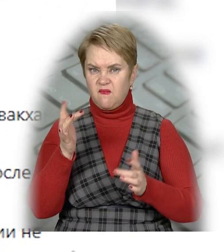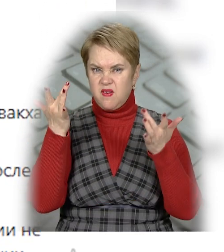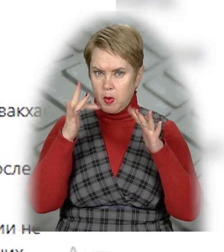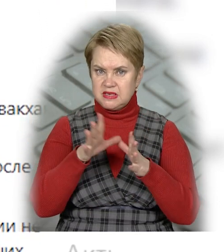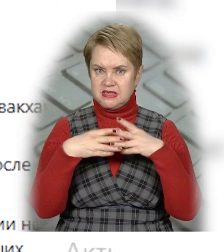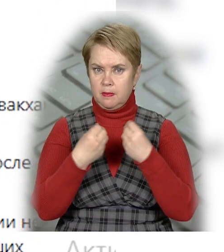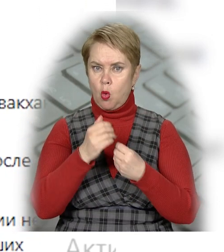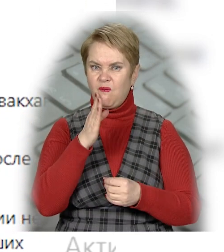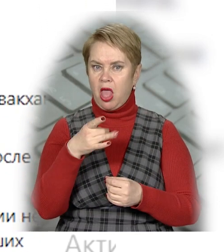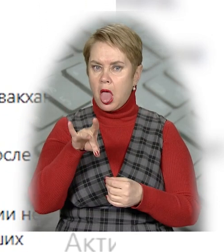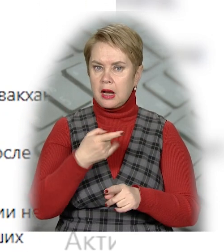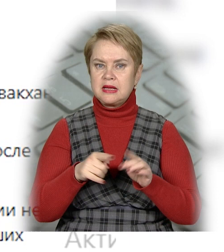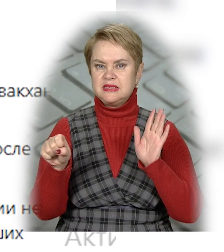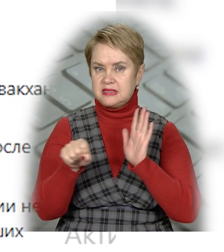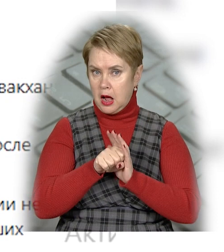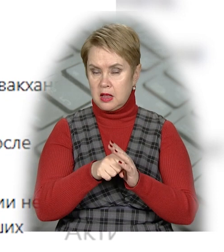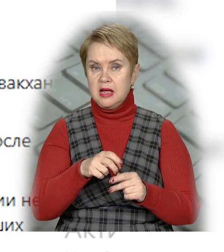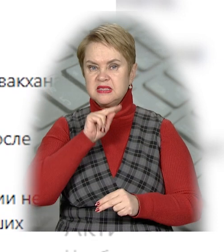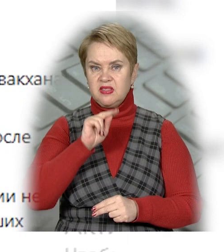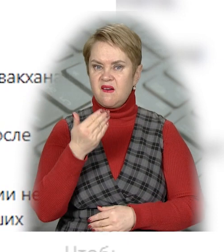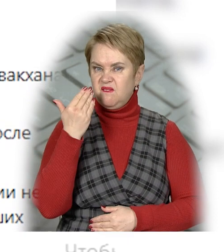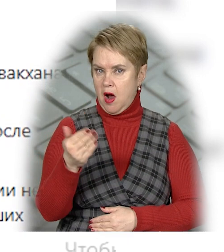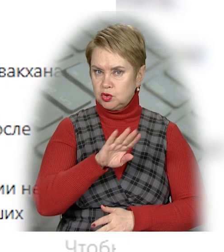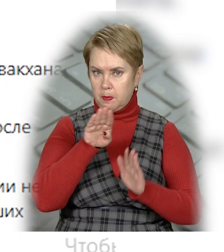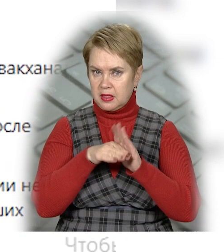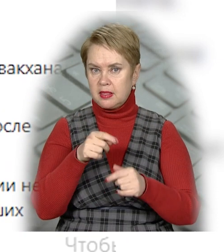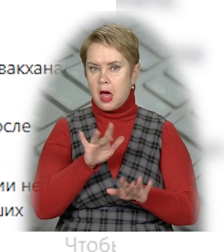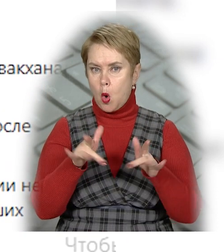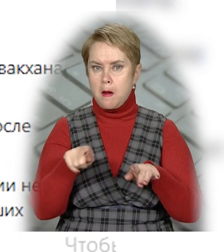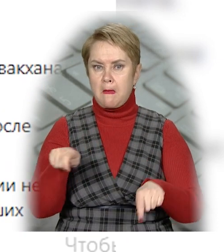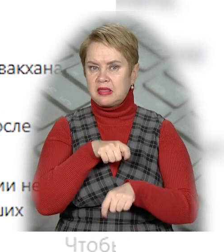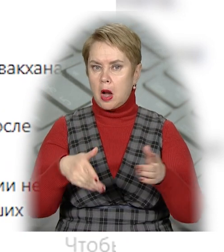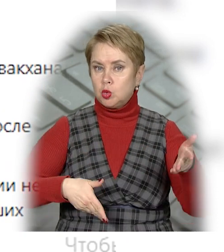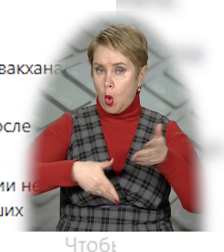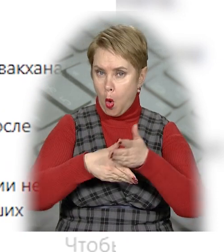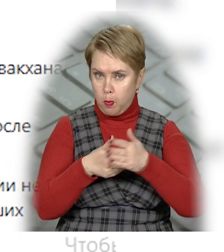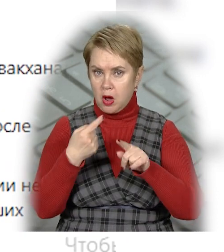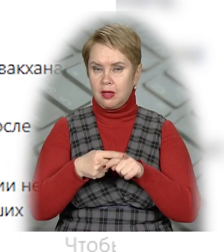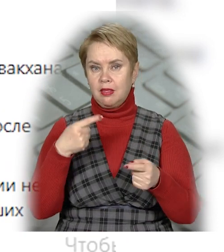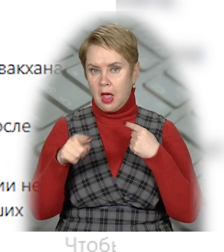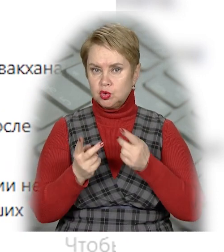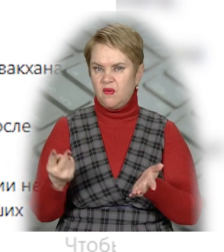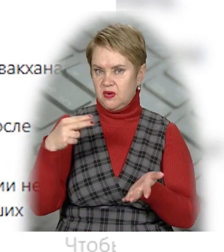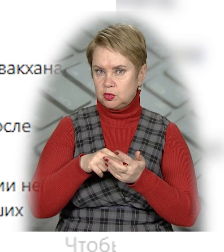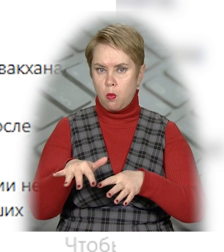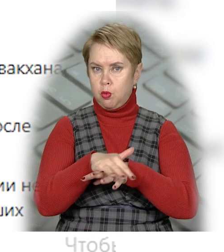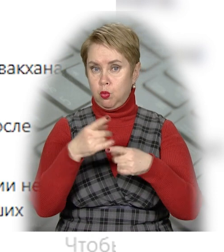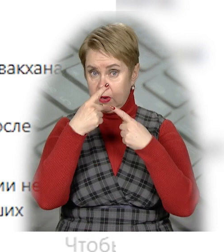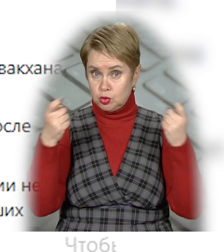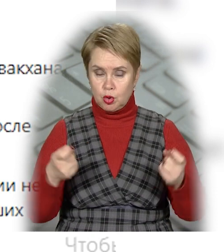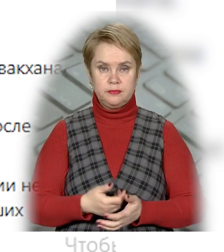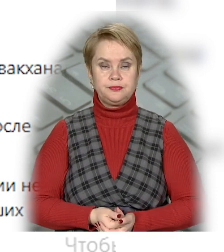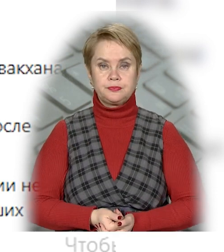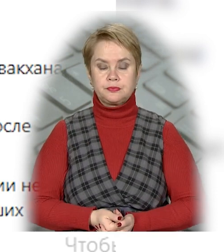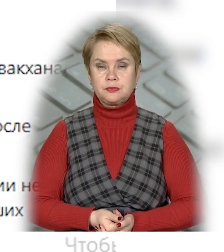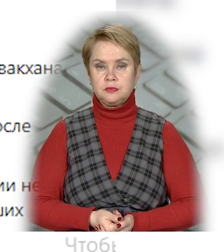випадково сім'ю Віри, яка загинула з вини ваших підлеглих при нарахуванні матеріальної допомоги. Інакше виступатиму публічно.